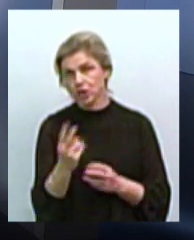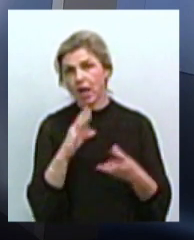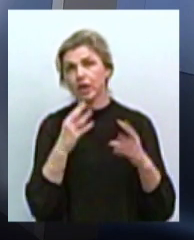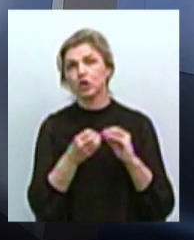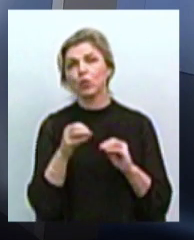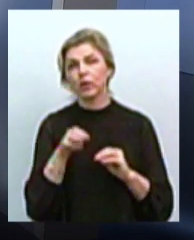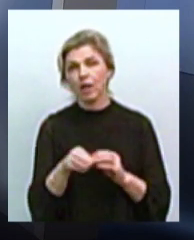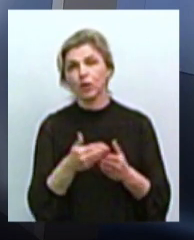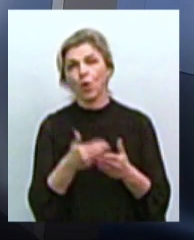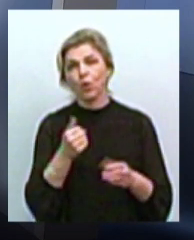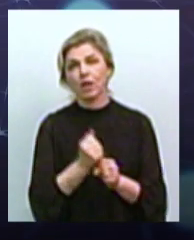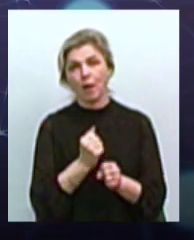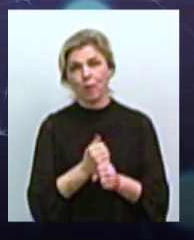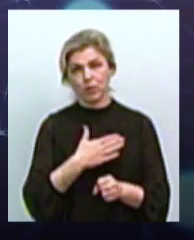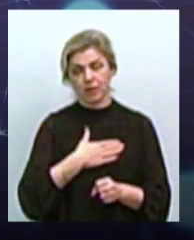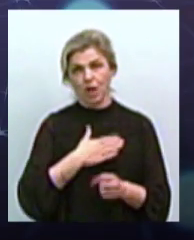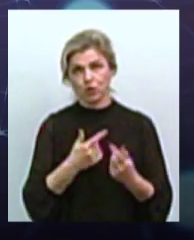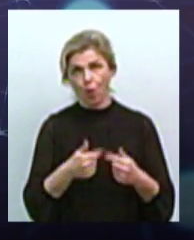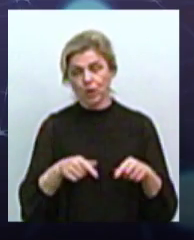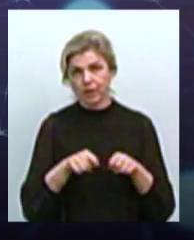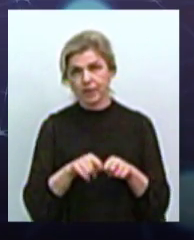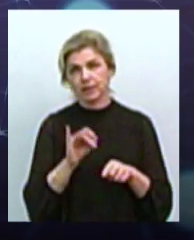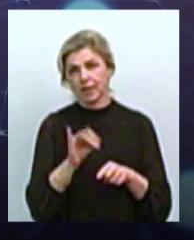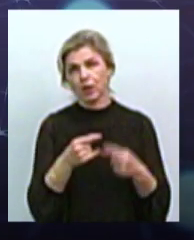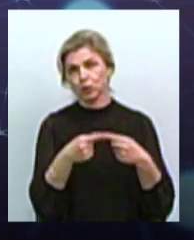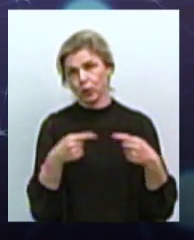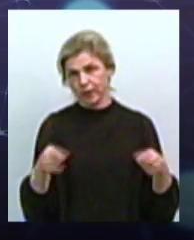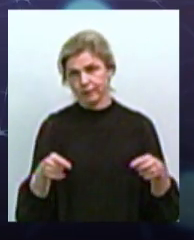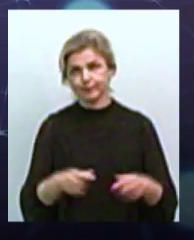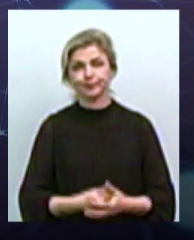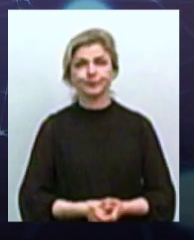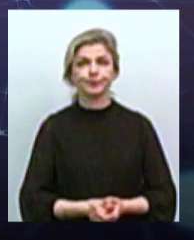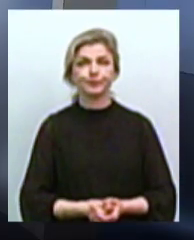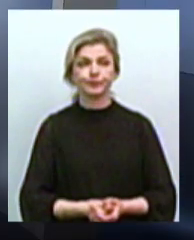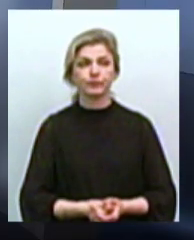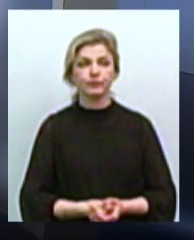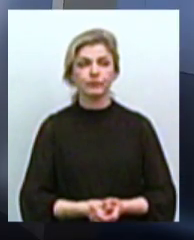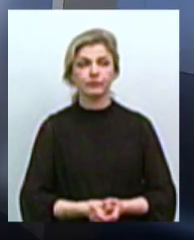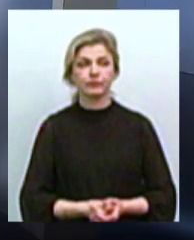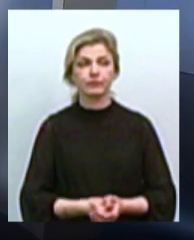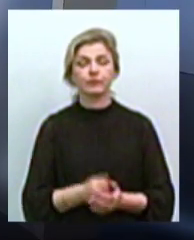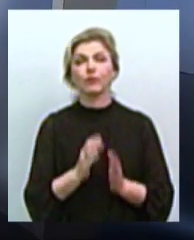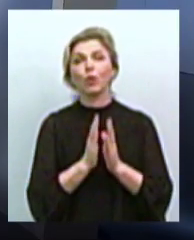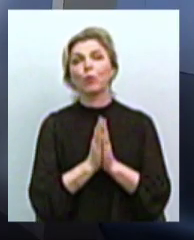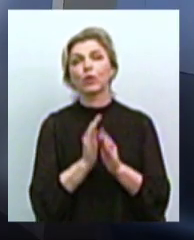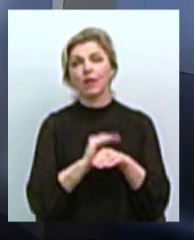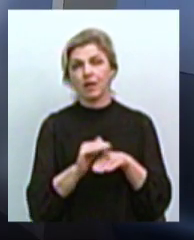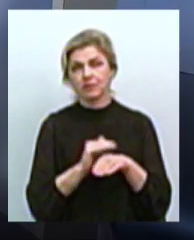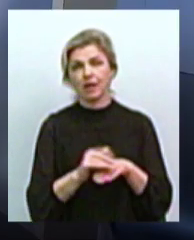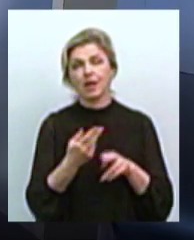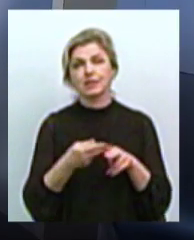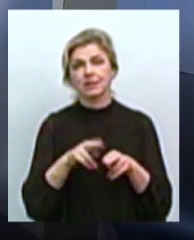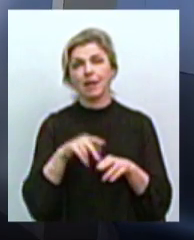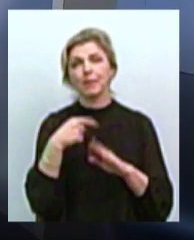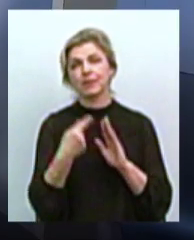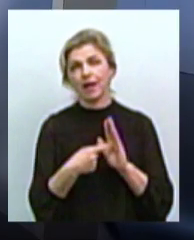від роботи нашої організації, можливо, бачать результат від роботи інших організацій. І, будь ласка, я розумію, що це питання